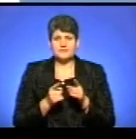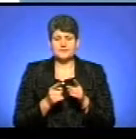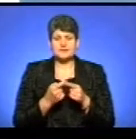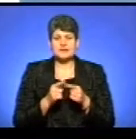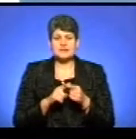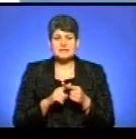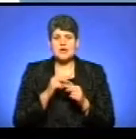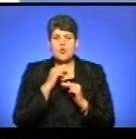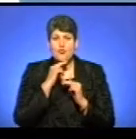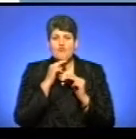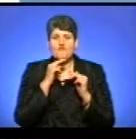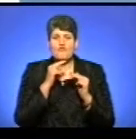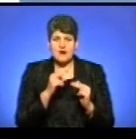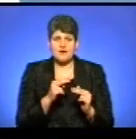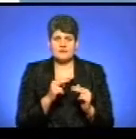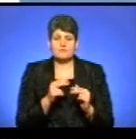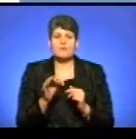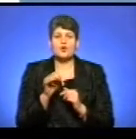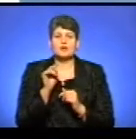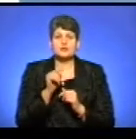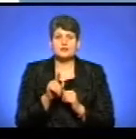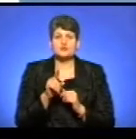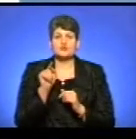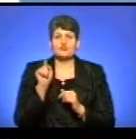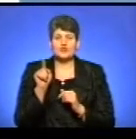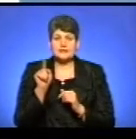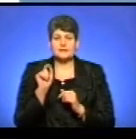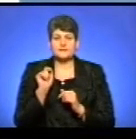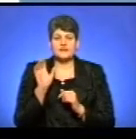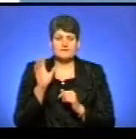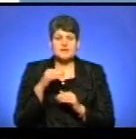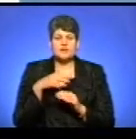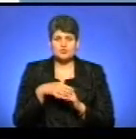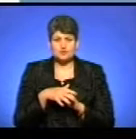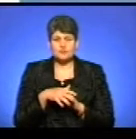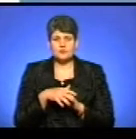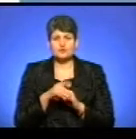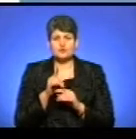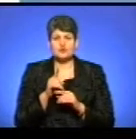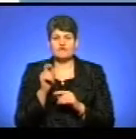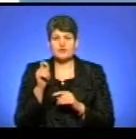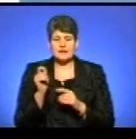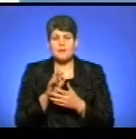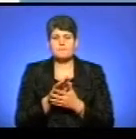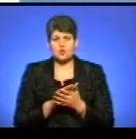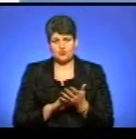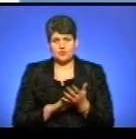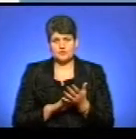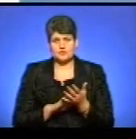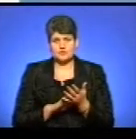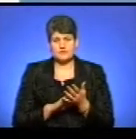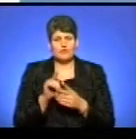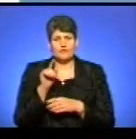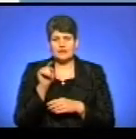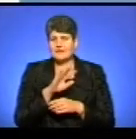оця увага про те, що вони всі розуміють в тилу, що війна продовжується, і вона